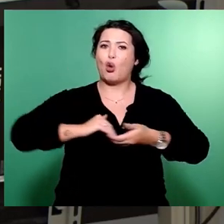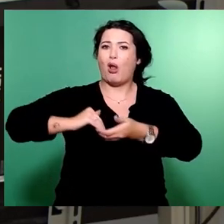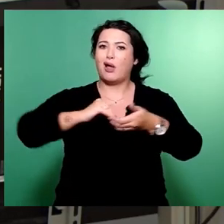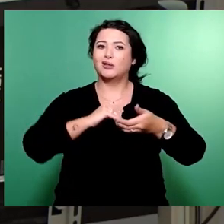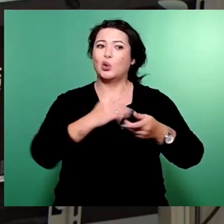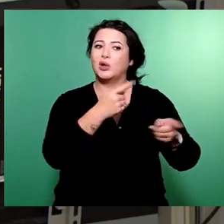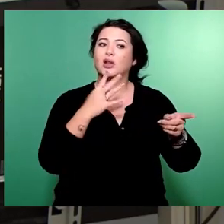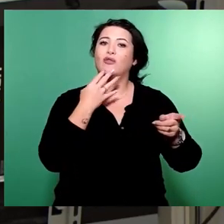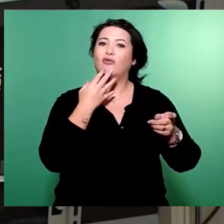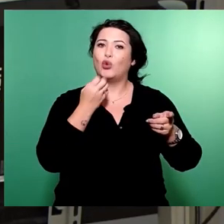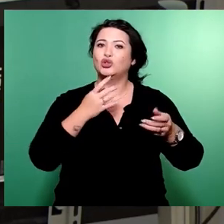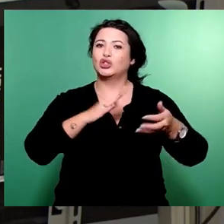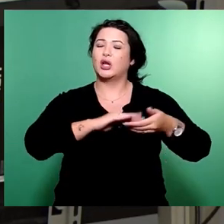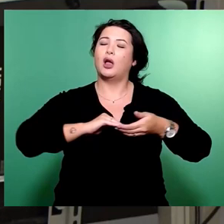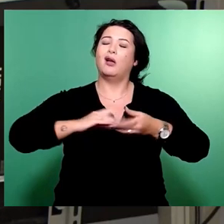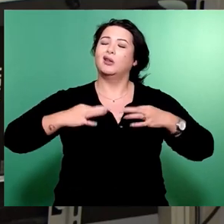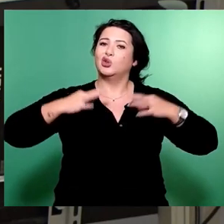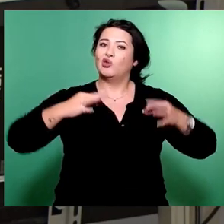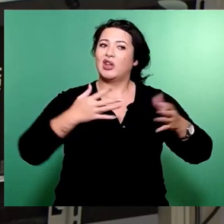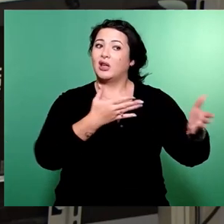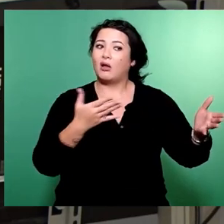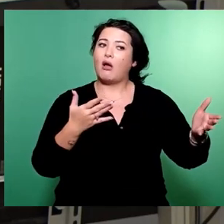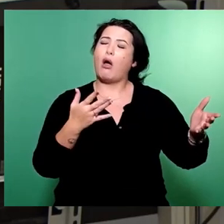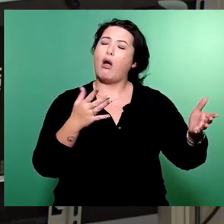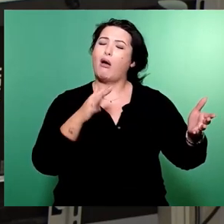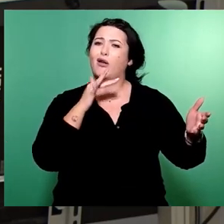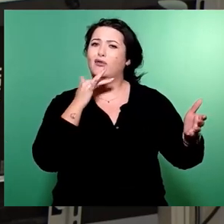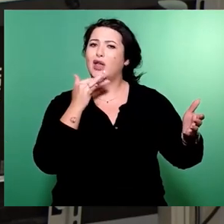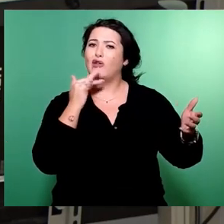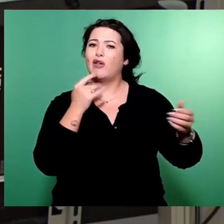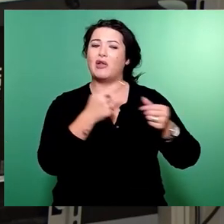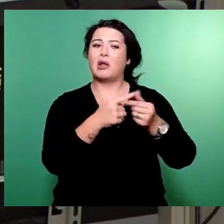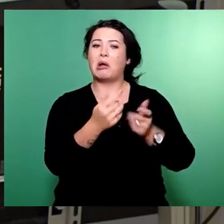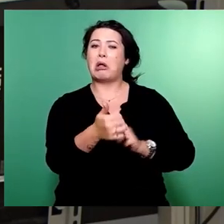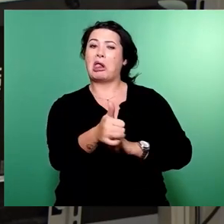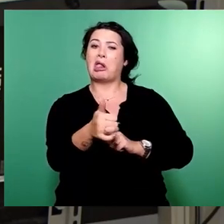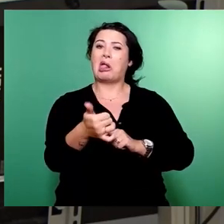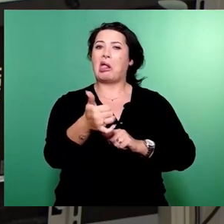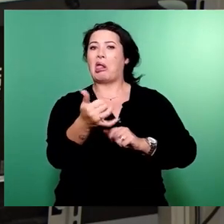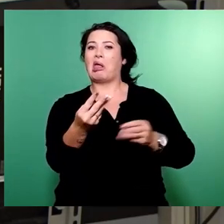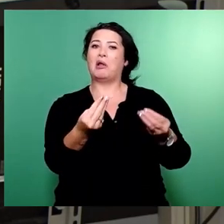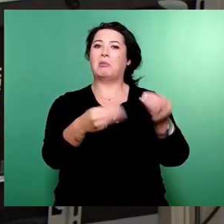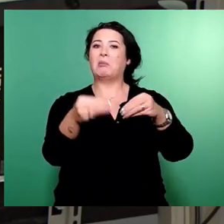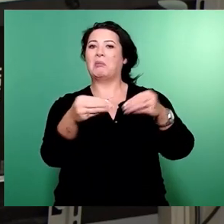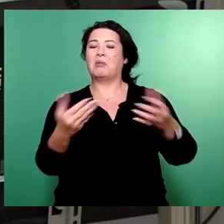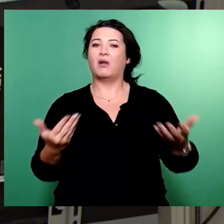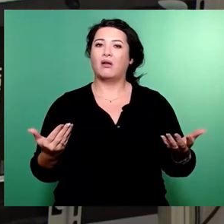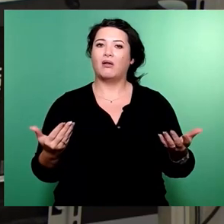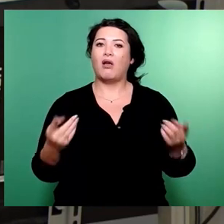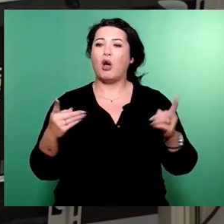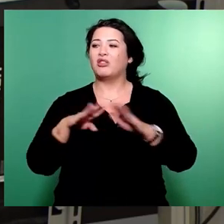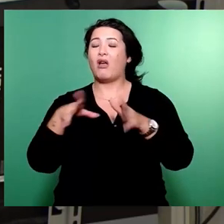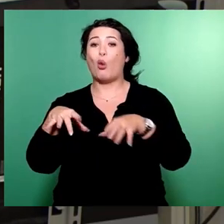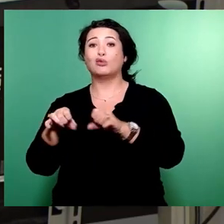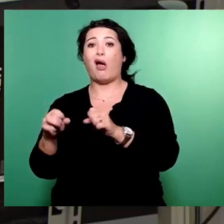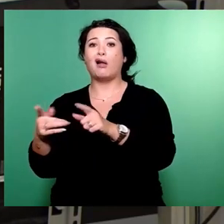hat man hier doch ganz erhebliche Luftbuchungen vorgenommen. Was das Verfahren dieses Haushalts angeht, da hat der Kollege Lippmann schon